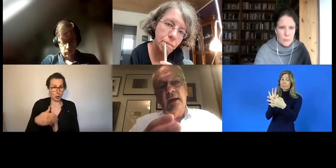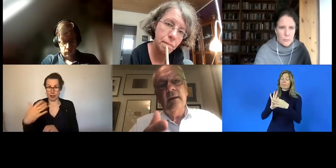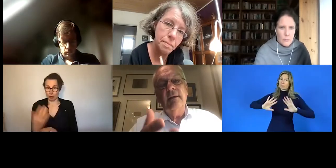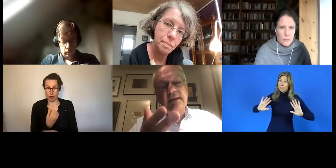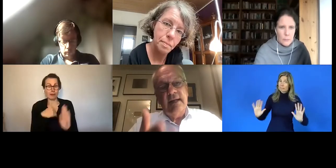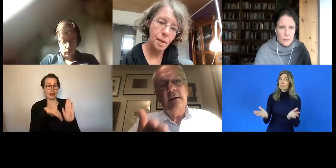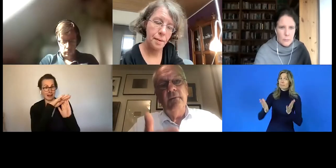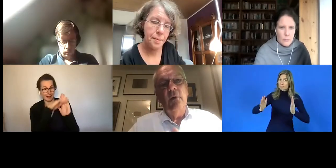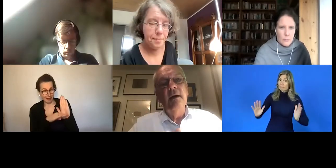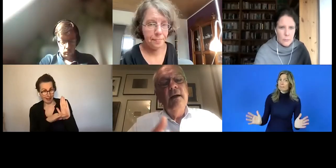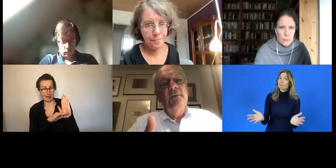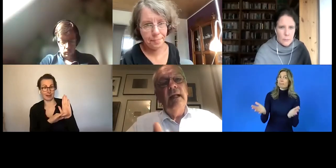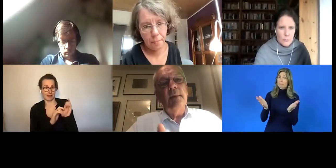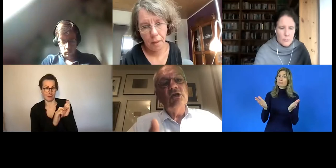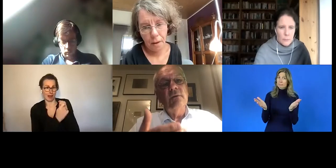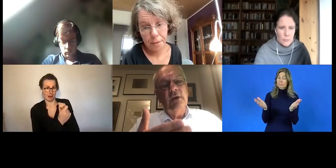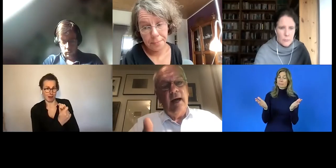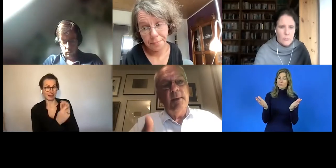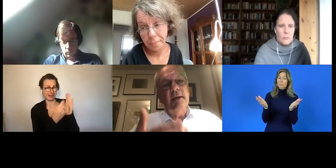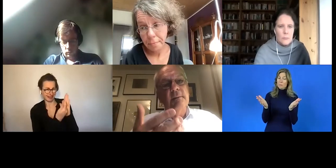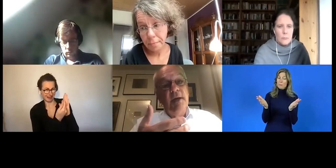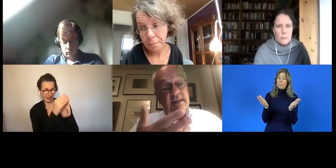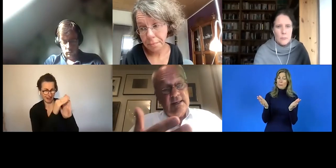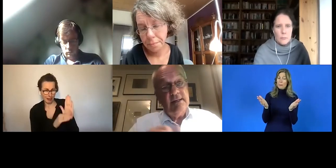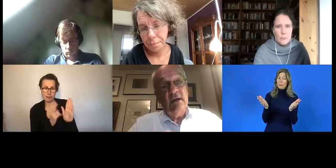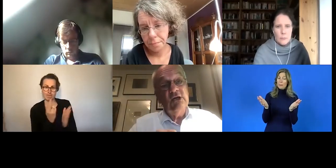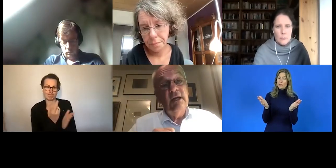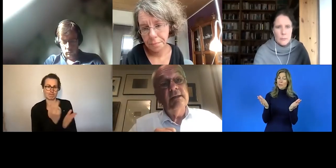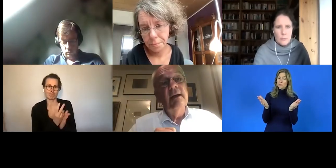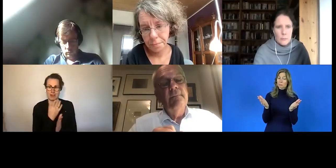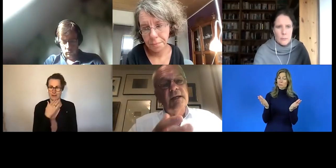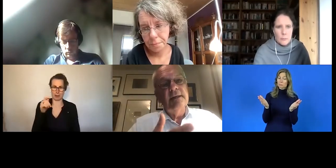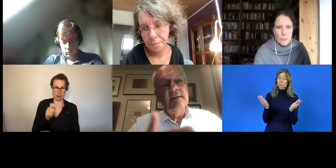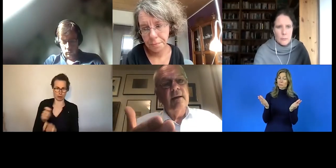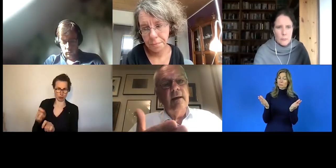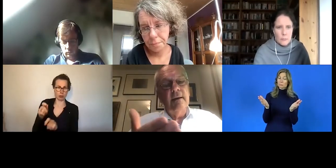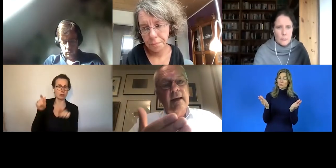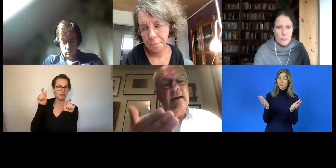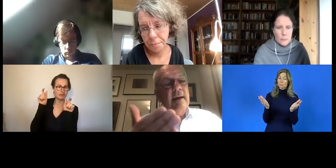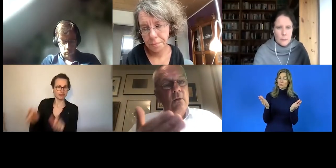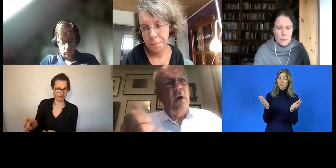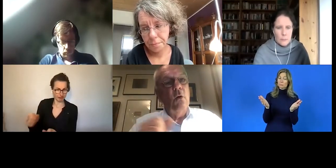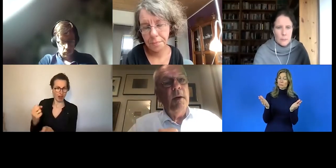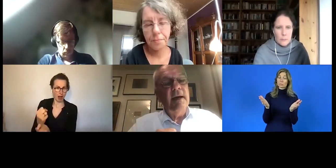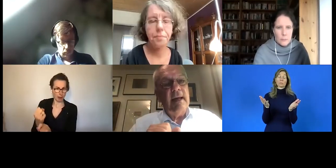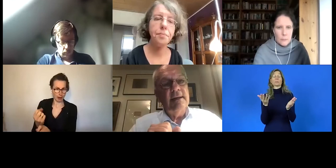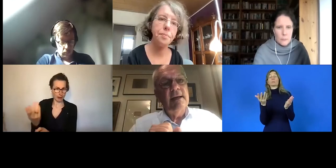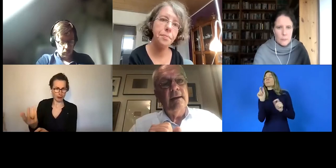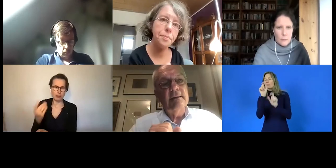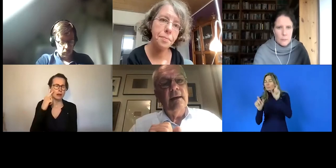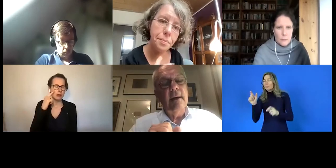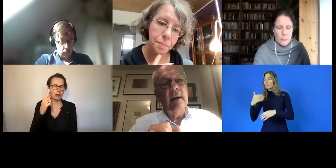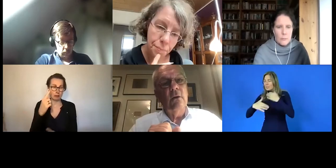zu verändern, das nach wie vor viele Menschen von Arbeit der Gesetz ausschließt. Das ist eine europaweit